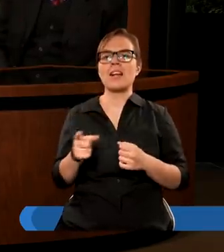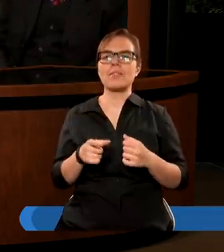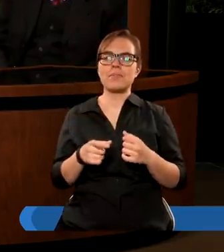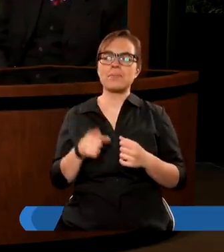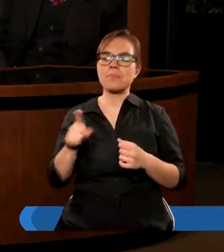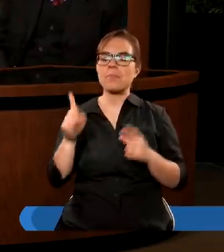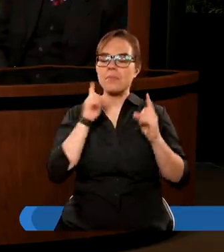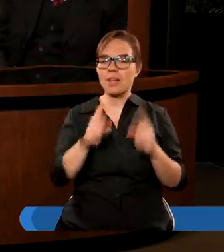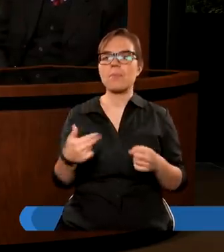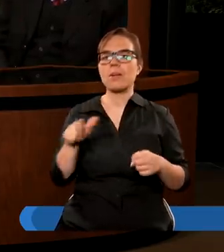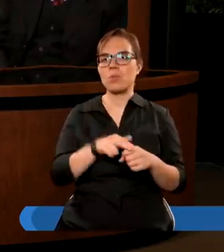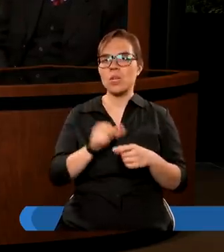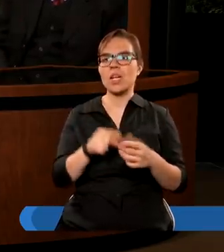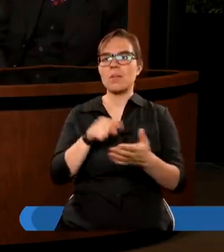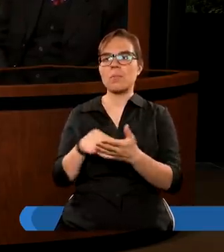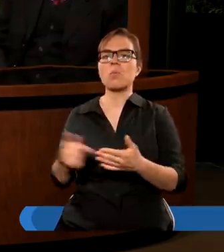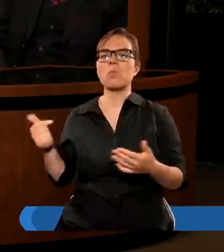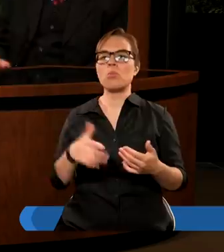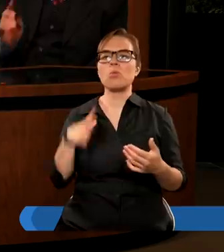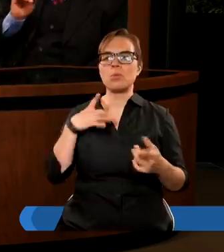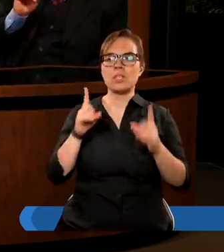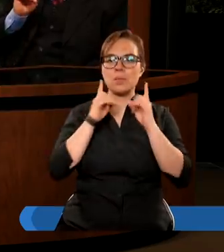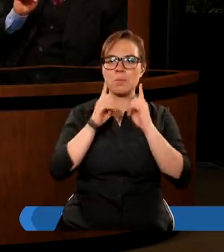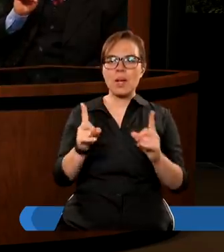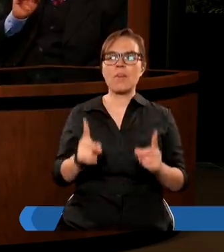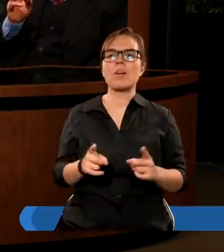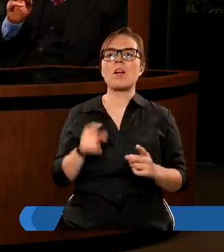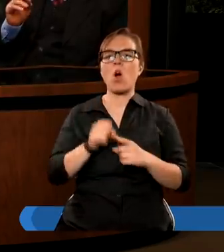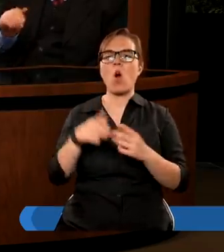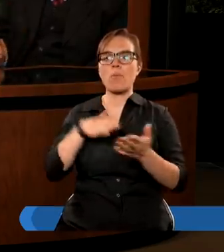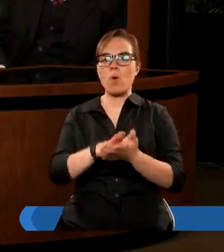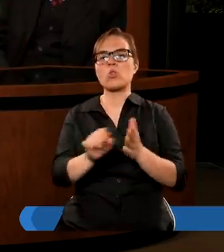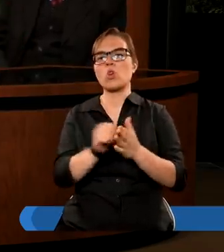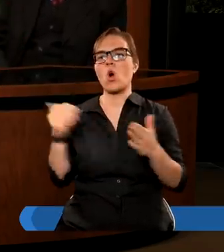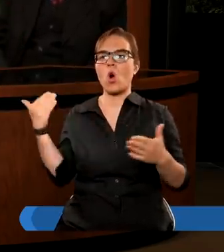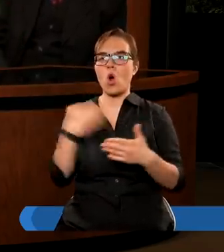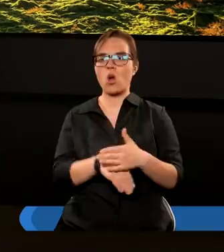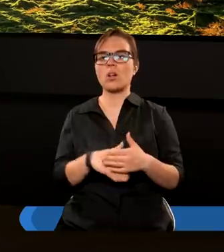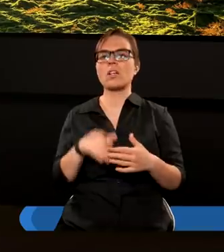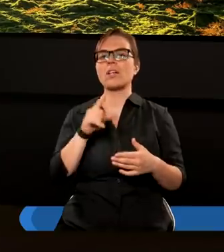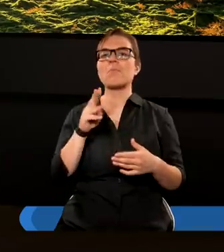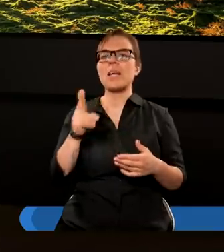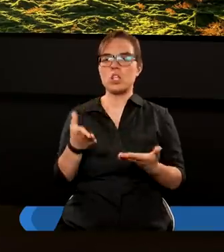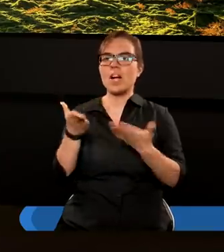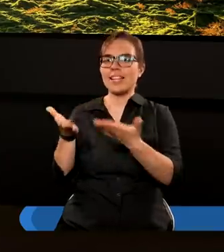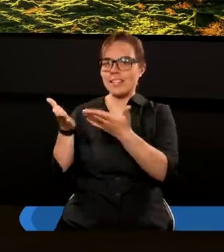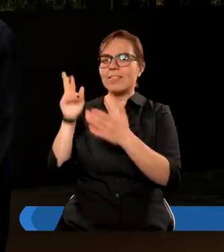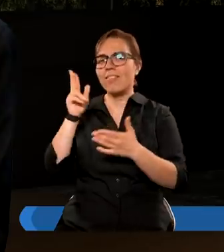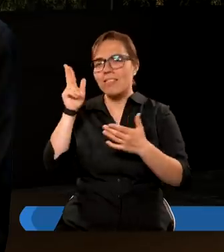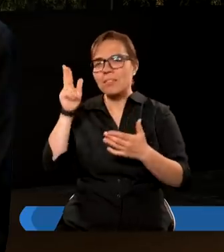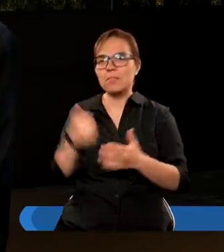Ta prawda, która jest nam przeznaczona, ona musi być prawdziwa od początku do końca we wszystkim. Proszę Zbyszku.